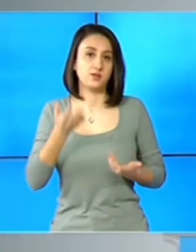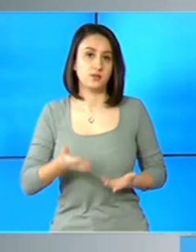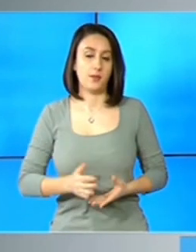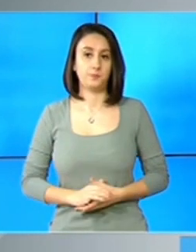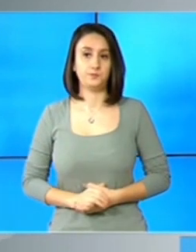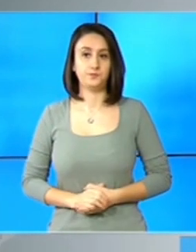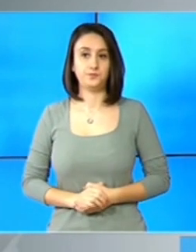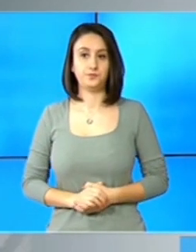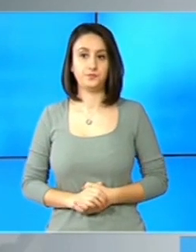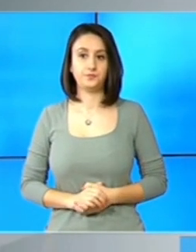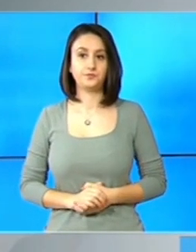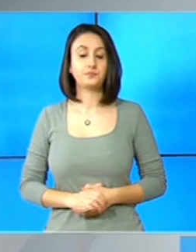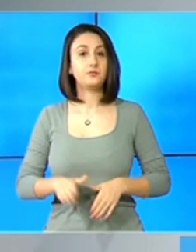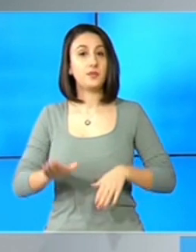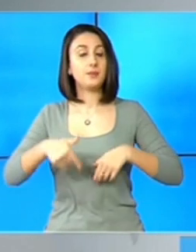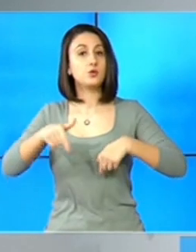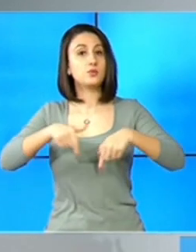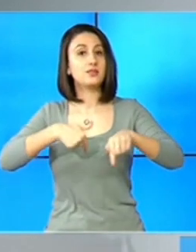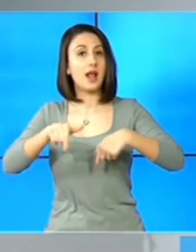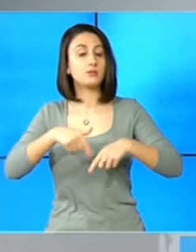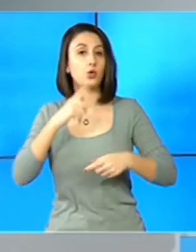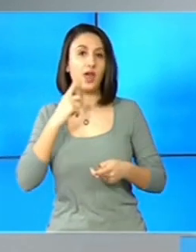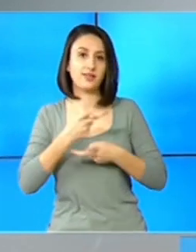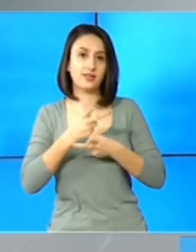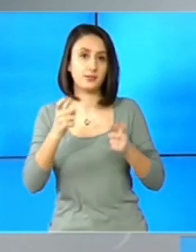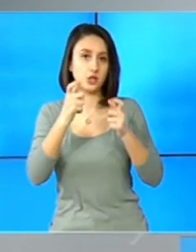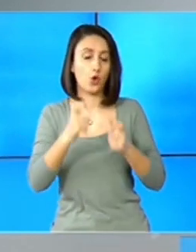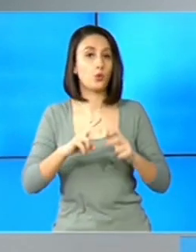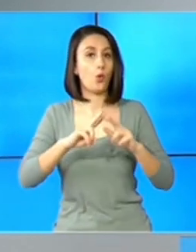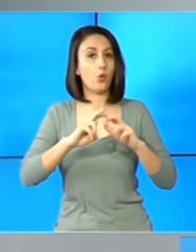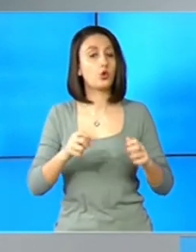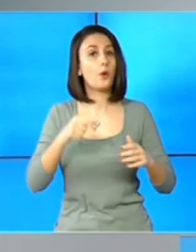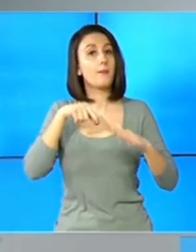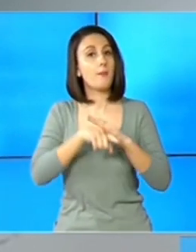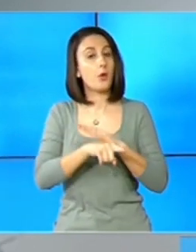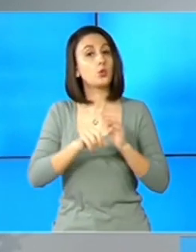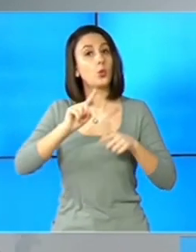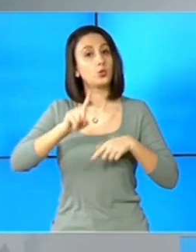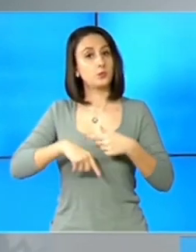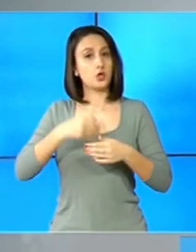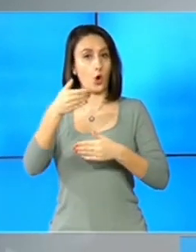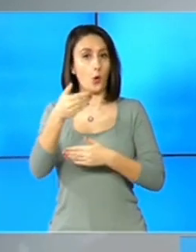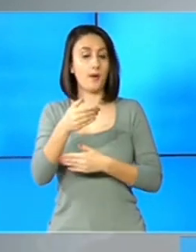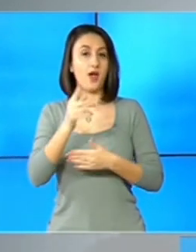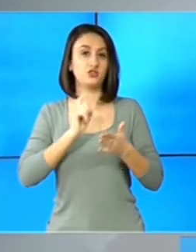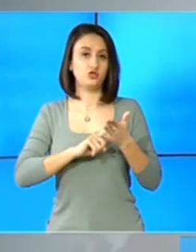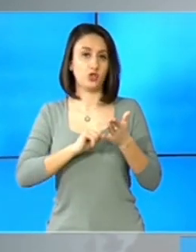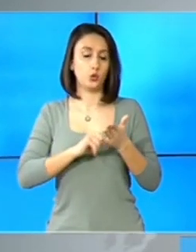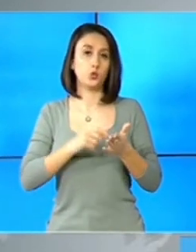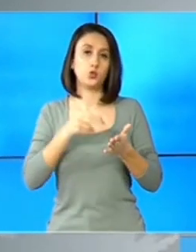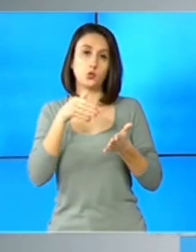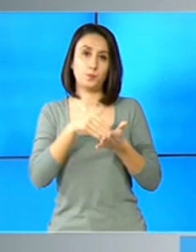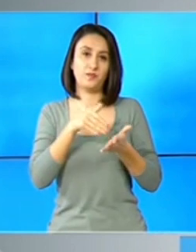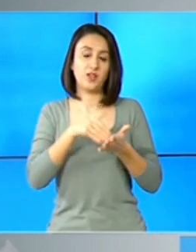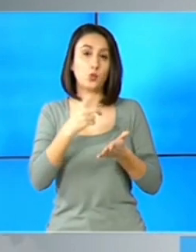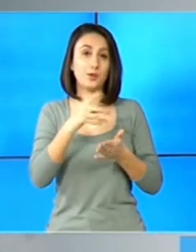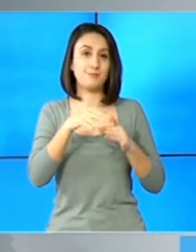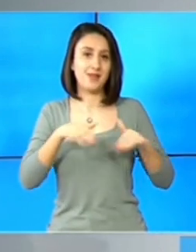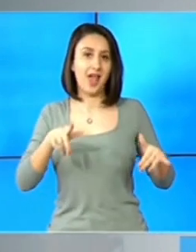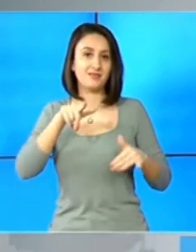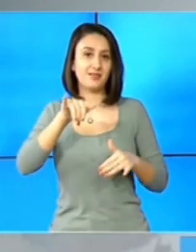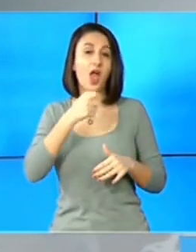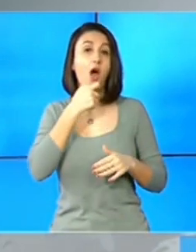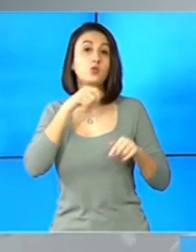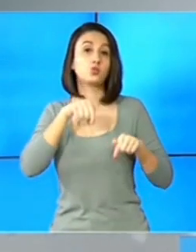afirmă Cătălin Drulă. Ministrul transporturilor a trimis corpul de control la Metrorex, după ce compania a cerut subvenții de un miliar de lei pentru